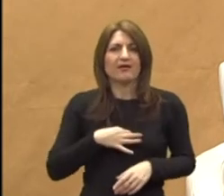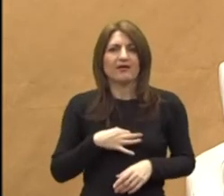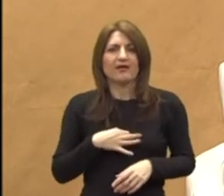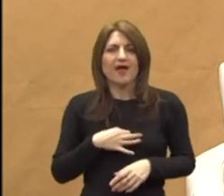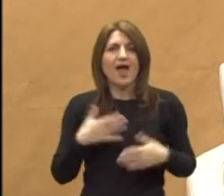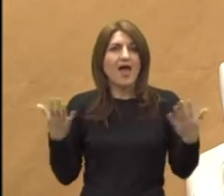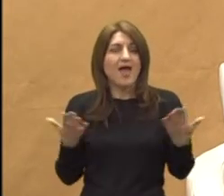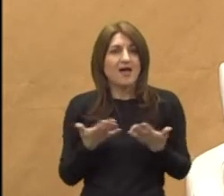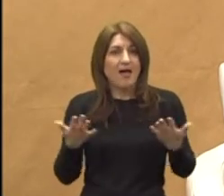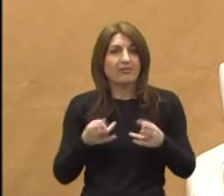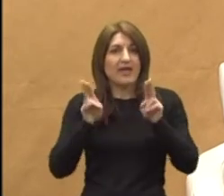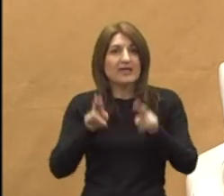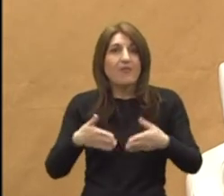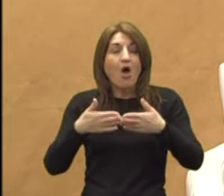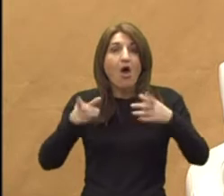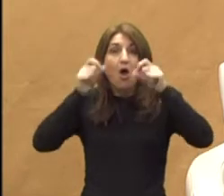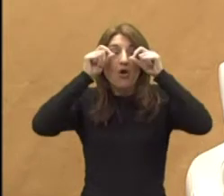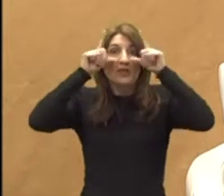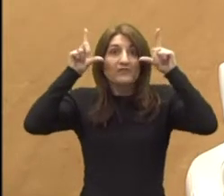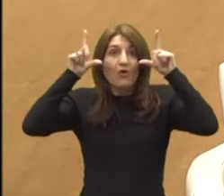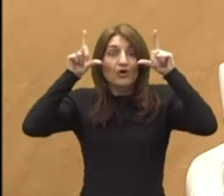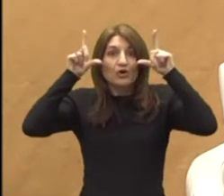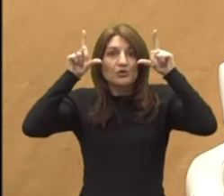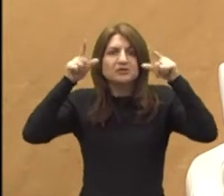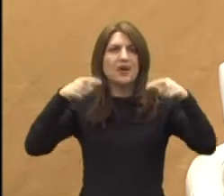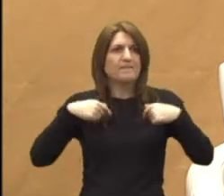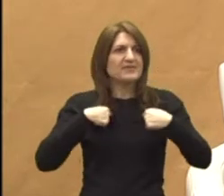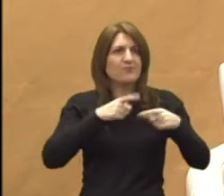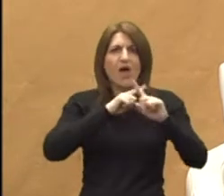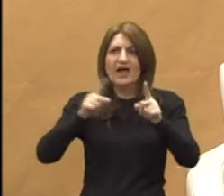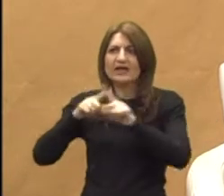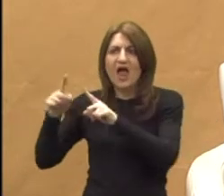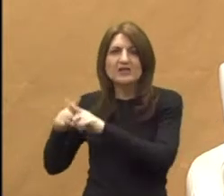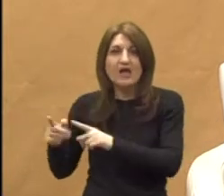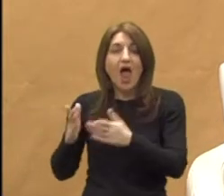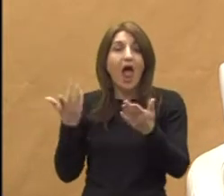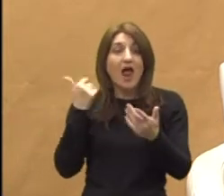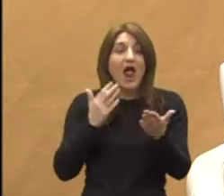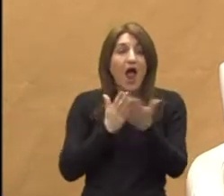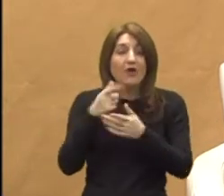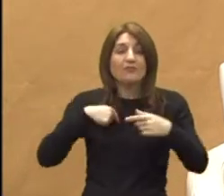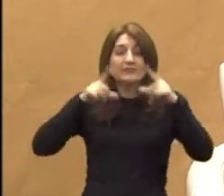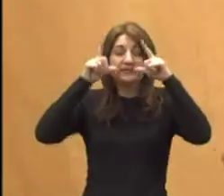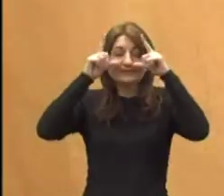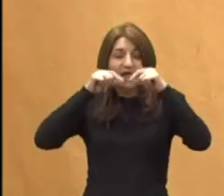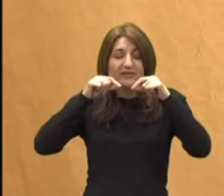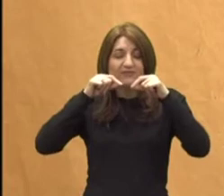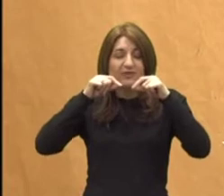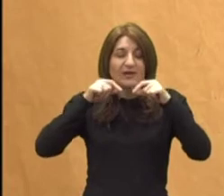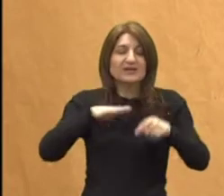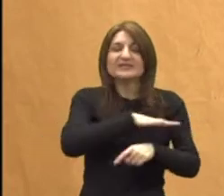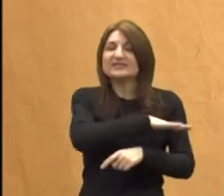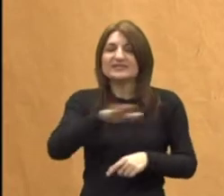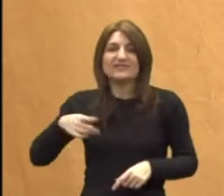Kada imamo otvorene oči, mi smo različiti. Ali kad zatvorimo oči, svi smo mi isti.